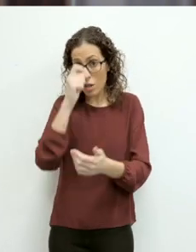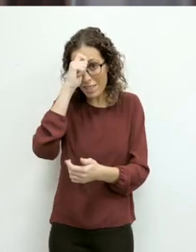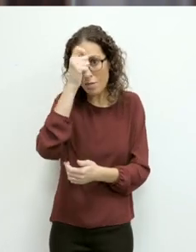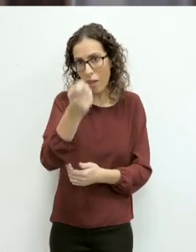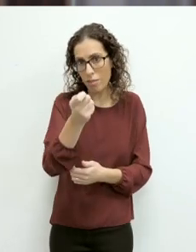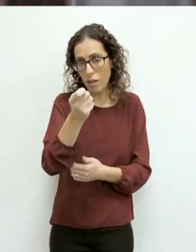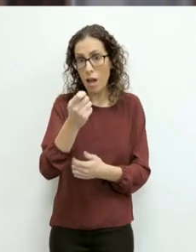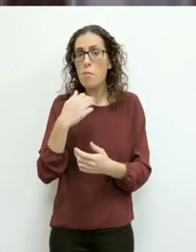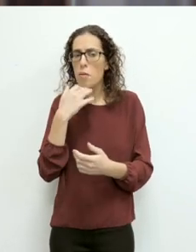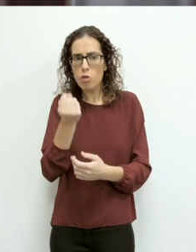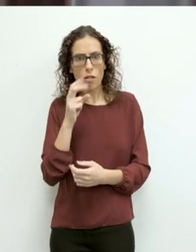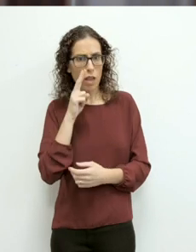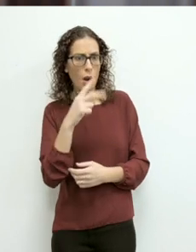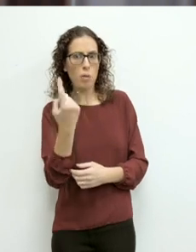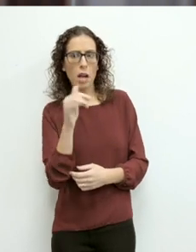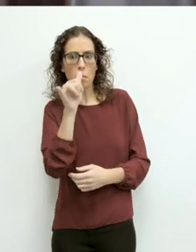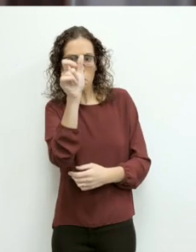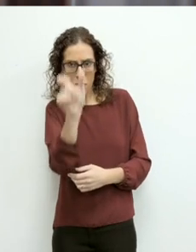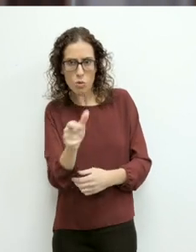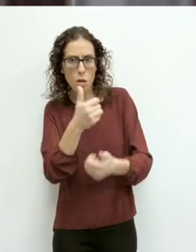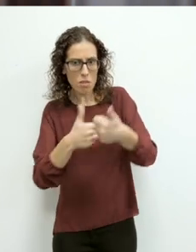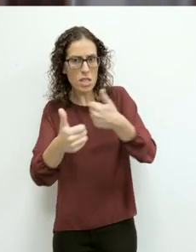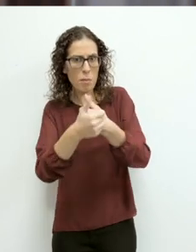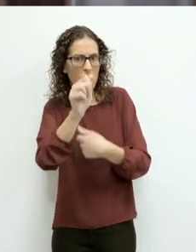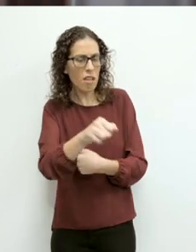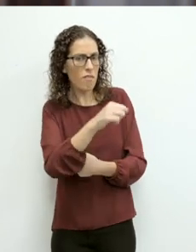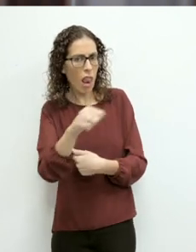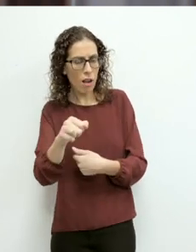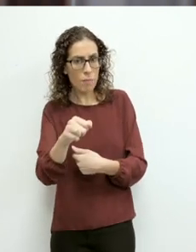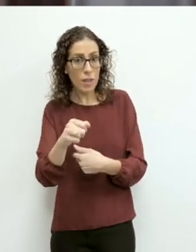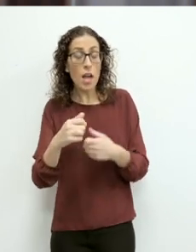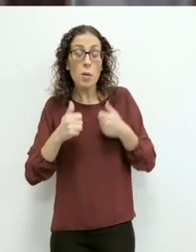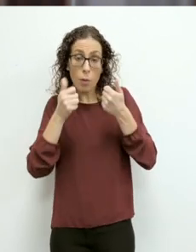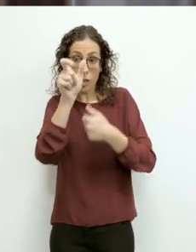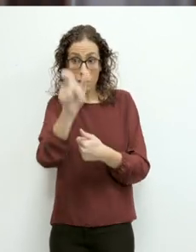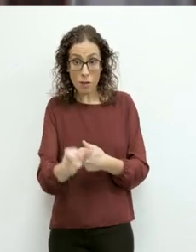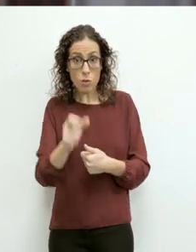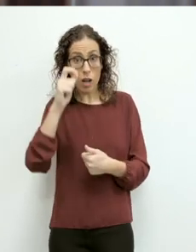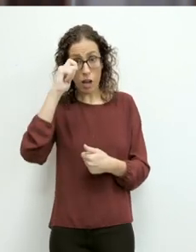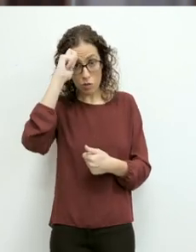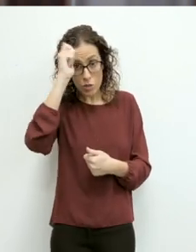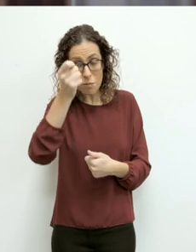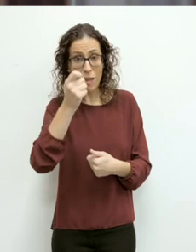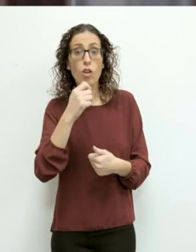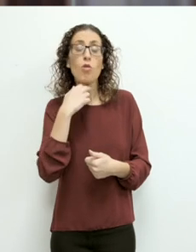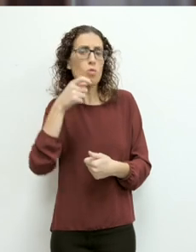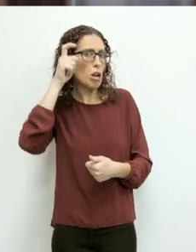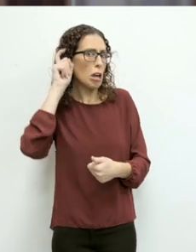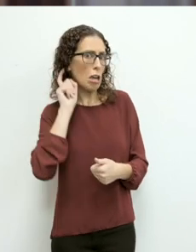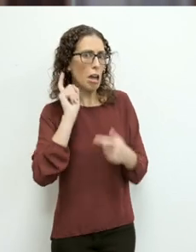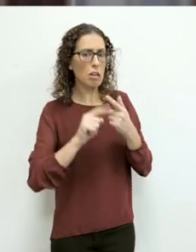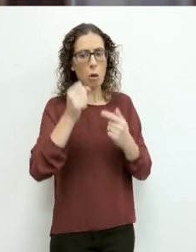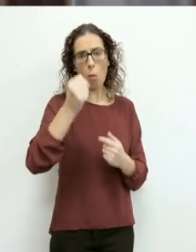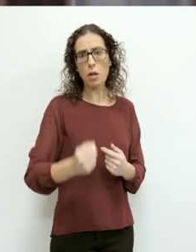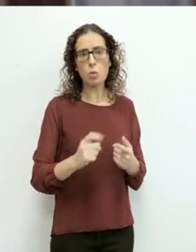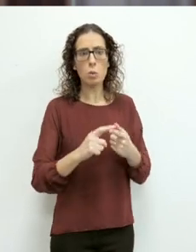minnajr man indagaw jagdak li jkun u iġ dizabilija u lija. Ejaw niftakru l-bni jidem haqq il-respect, mux il-bastu l-labjat, il-krozza, il